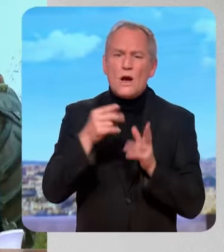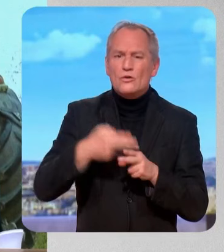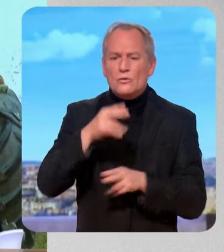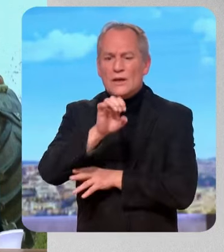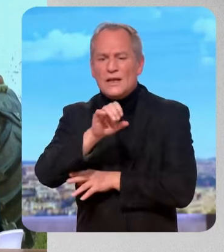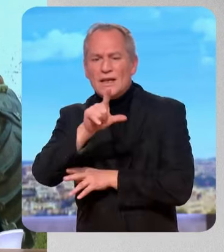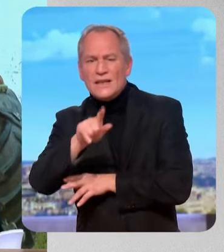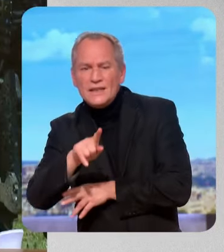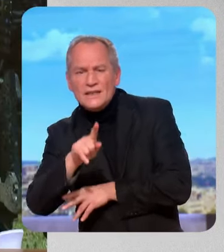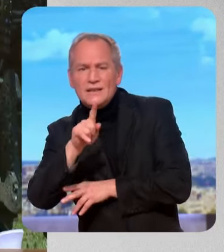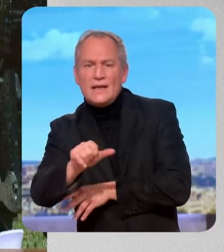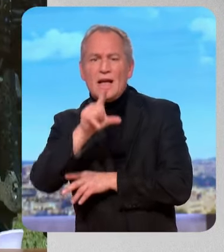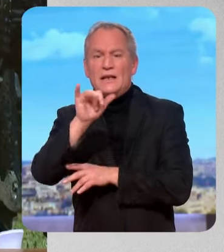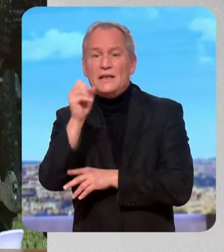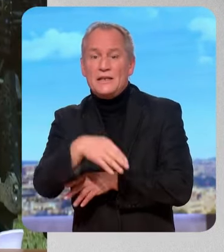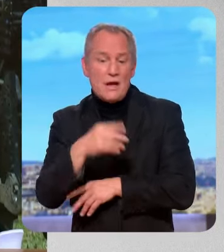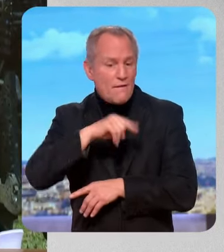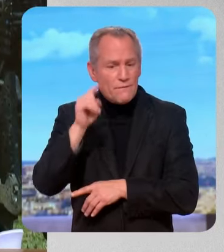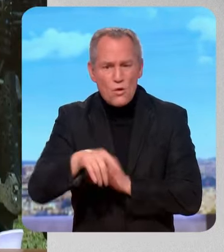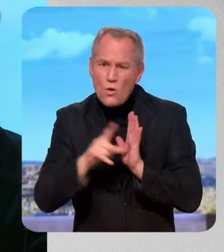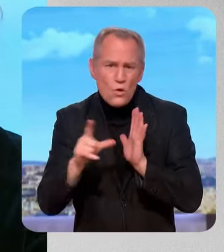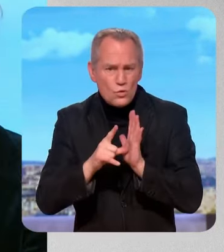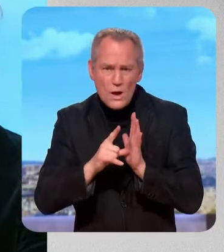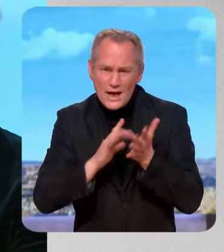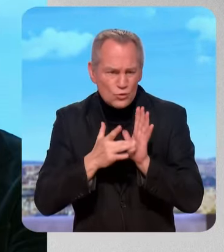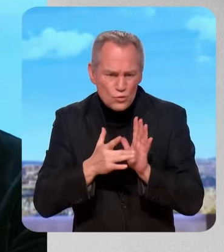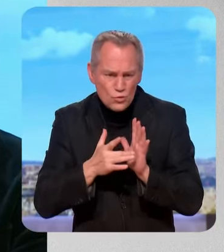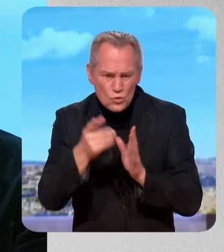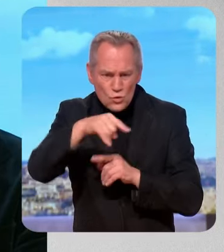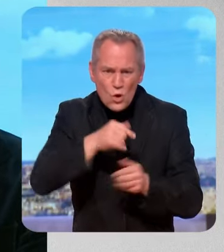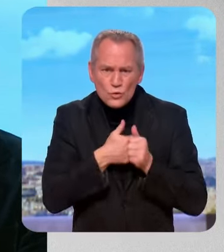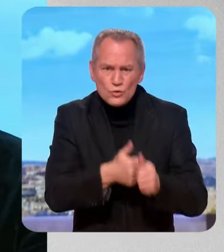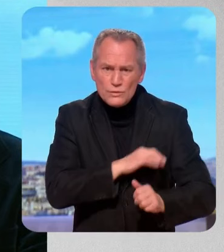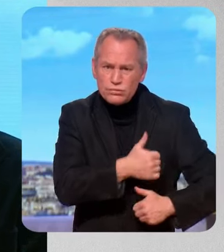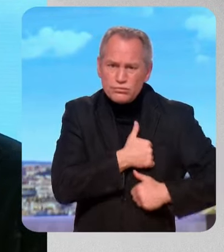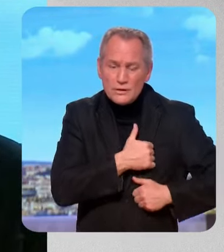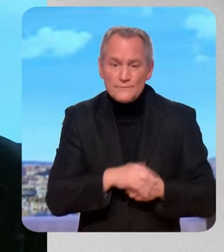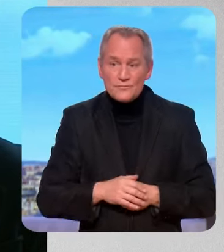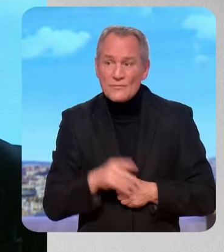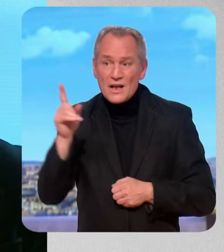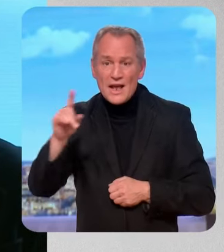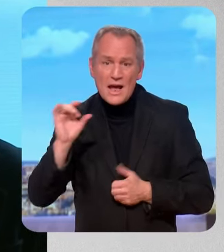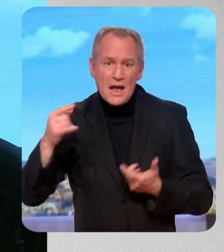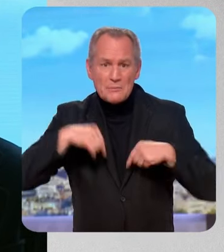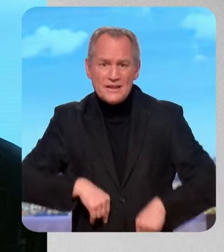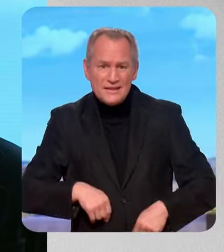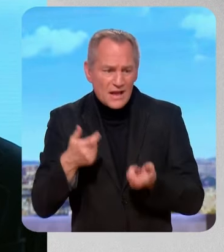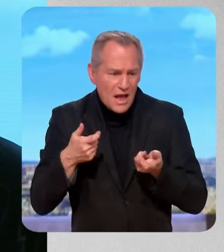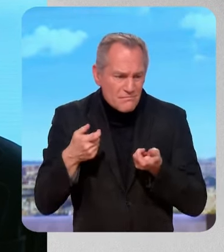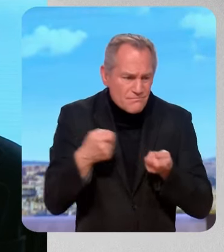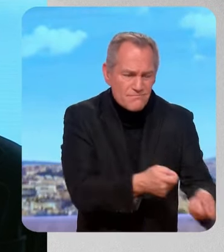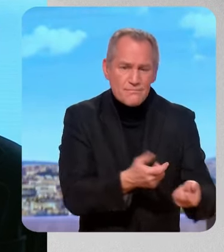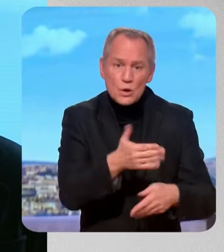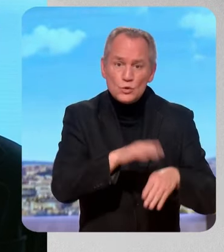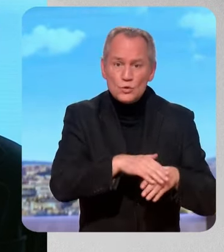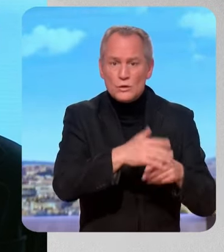partout, sans exception. Est-ce que ce plus de contrôle de sanctions, est-ce que ce coup de pression du coup va dans le bon sens ? Et on n'est pas